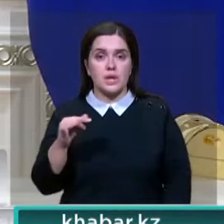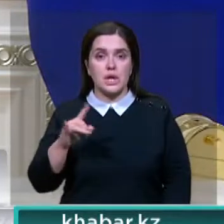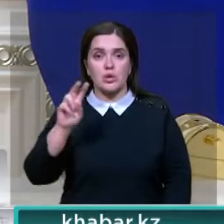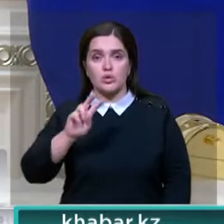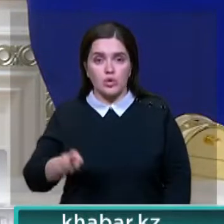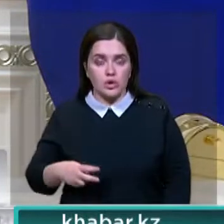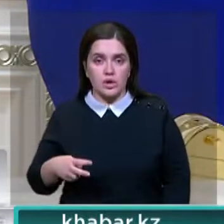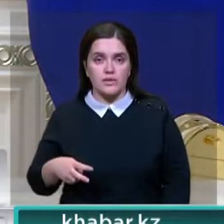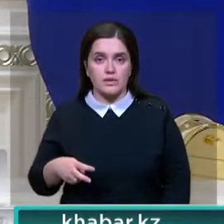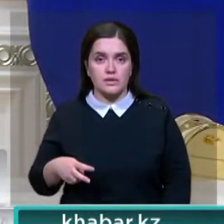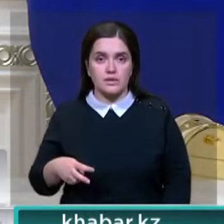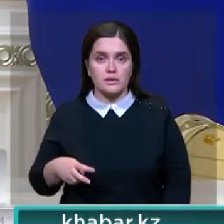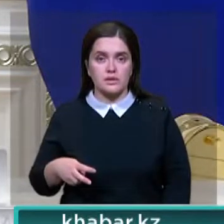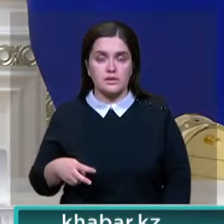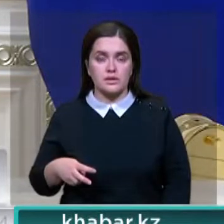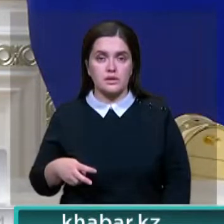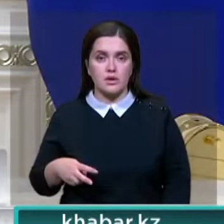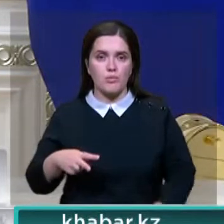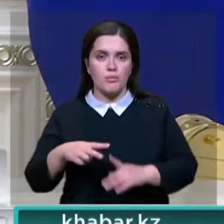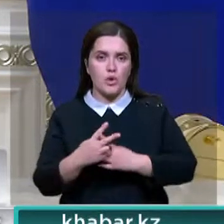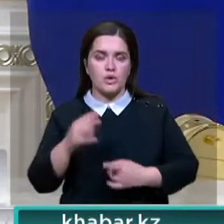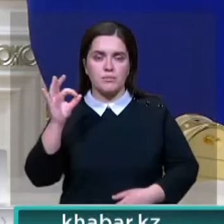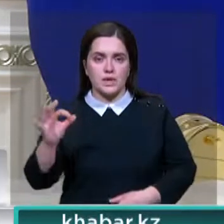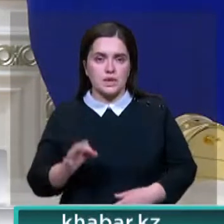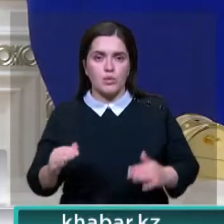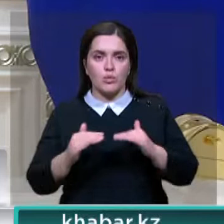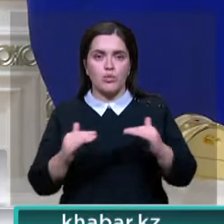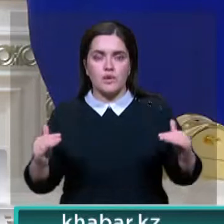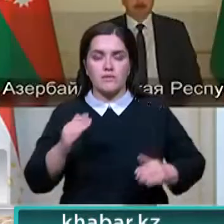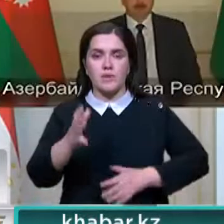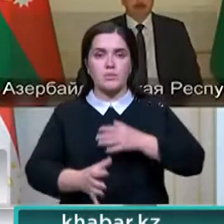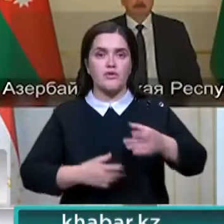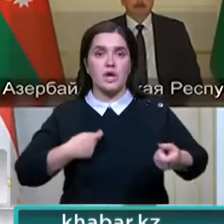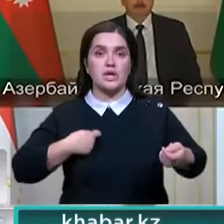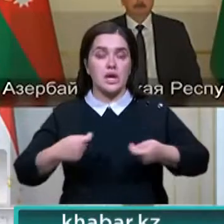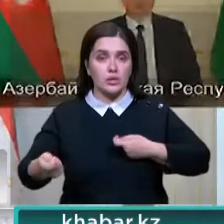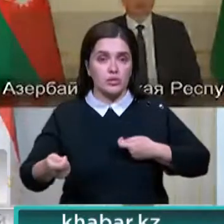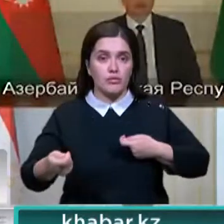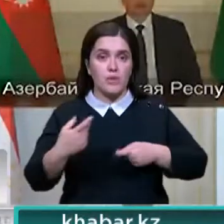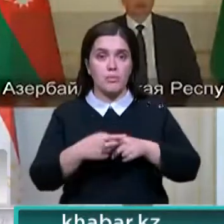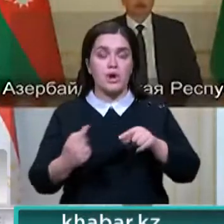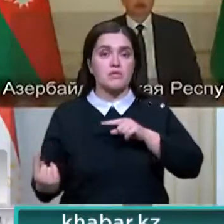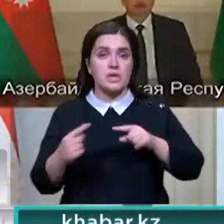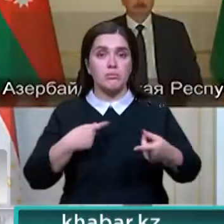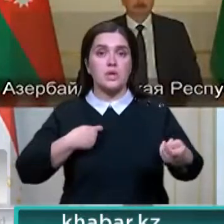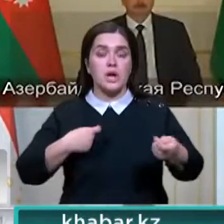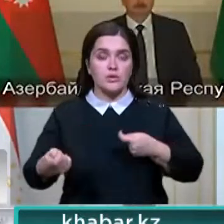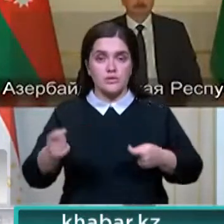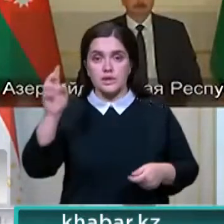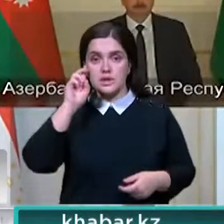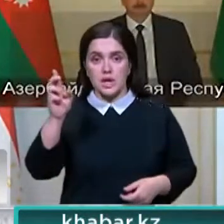всего лишь полпроцента от уровня мировой торговли. При этом доля взаимной торговли стран